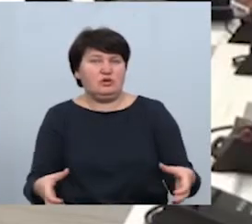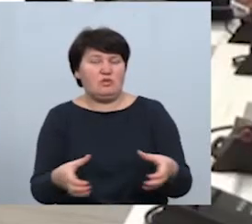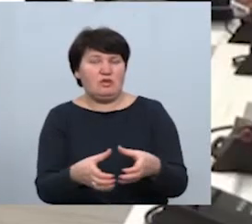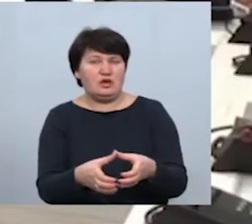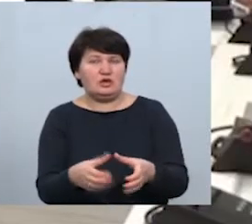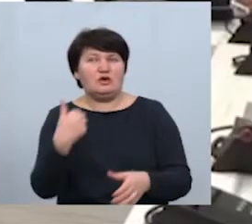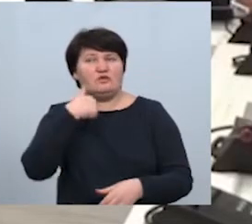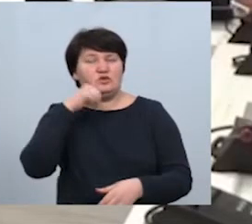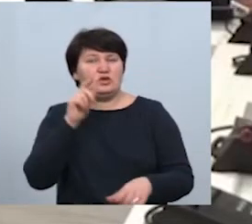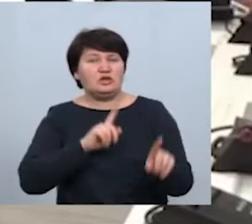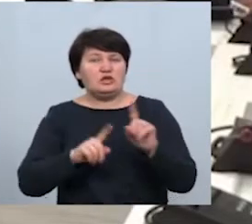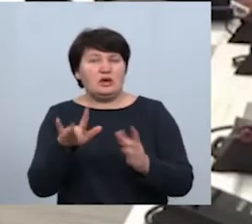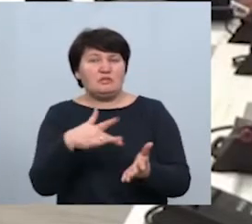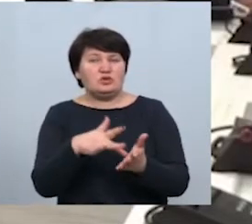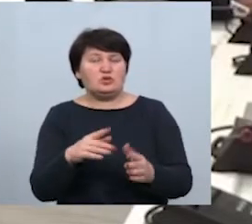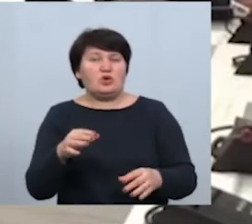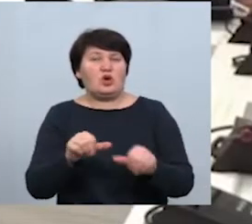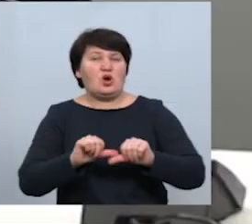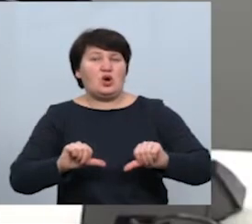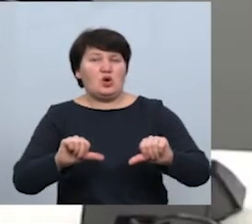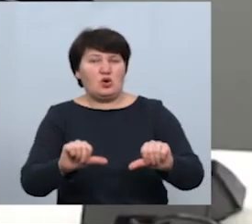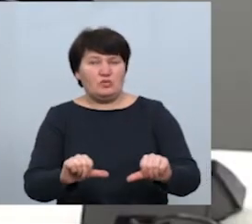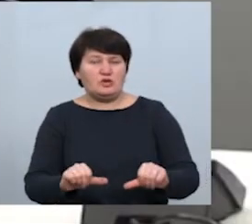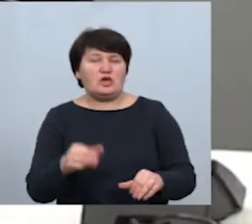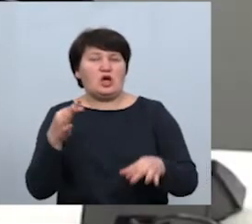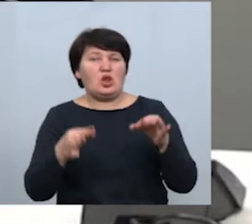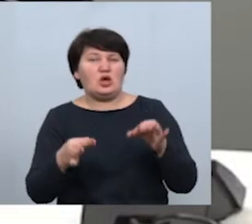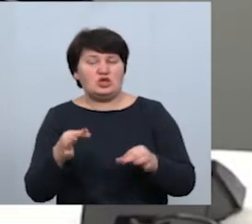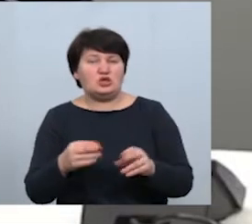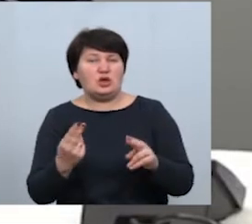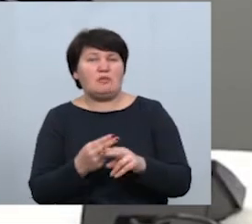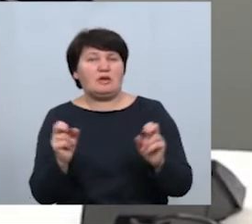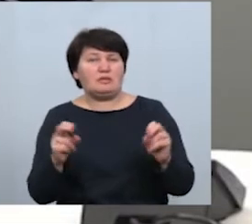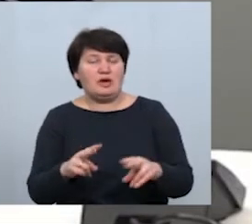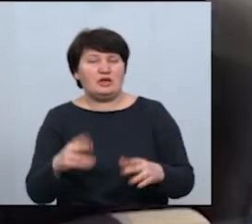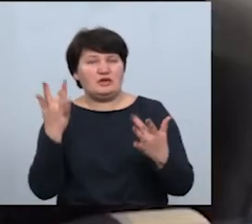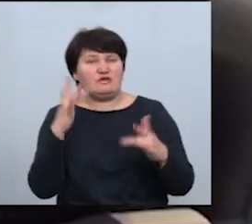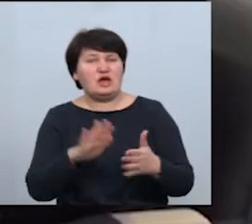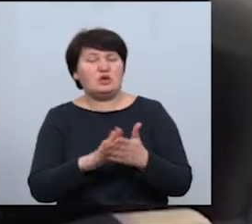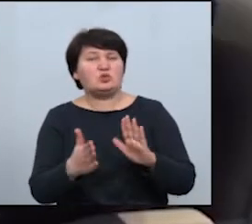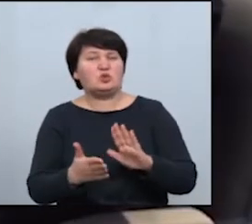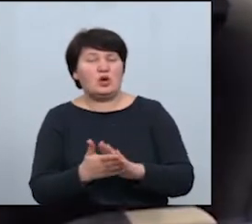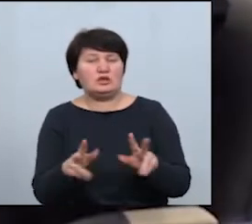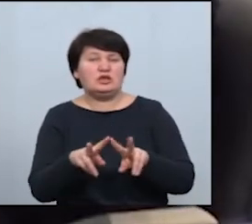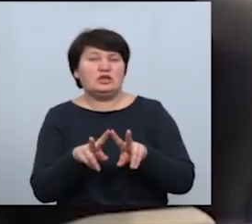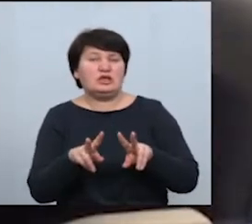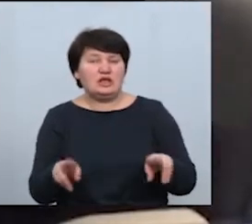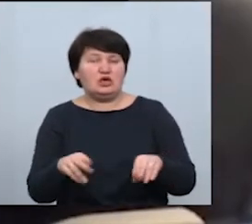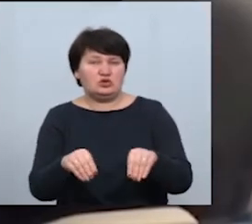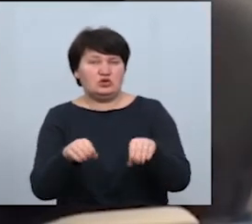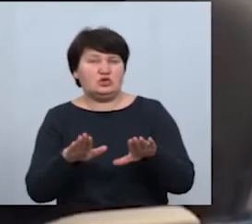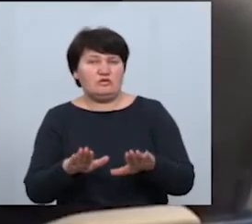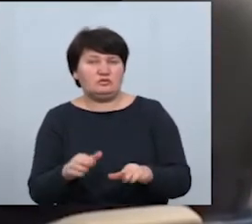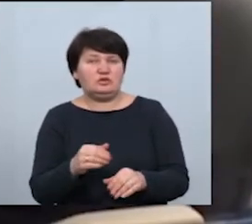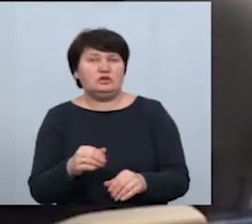Вчора на засіданні міської комісії із техногенно-екологічної безпеки та надзвичайних ситуацій також вирішили встановити пости